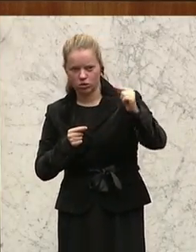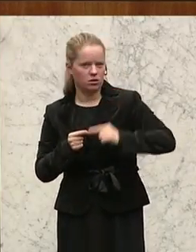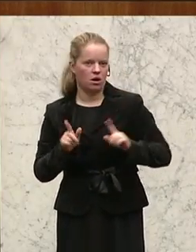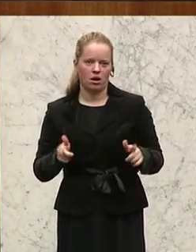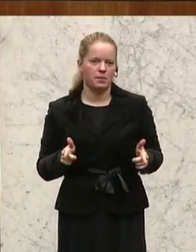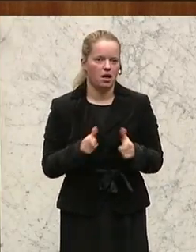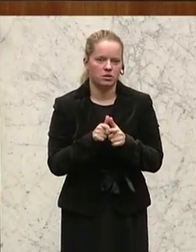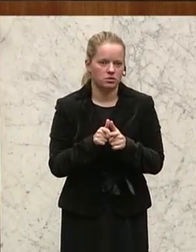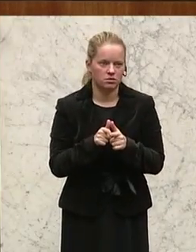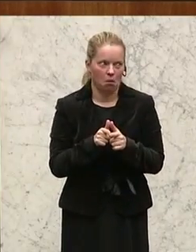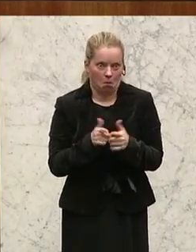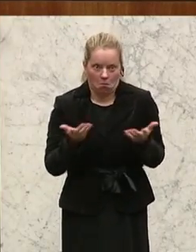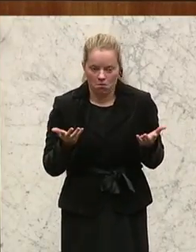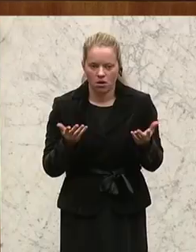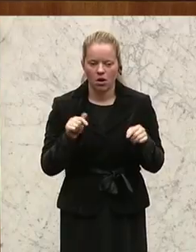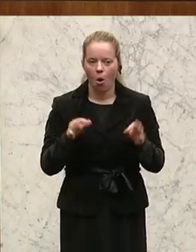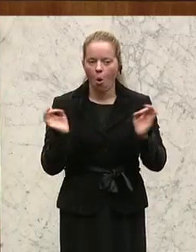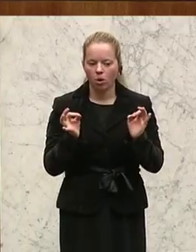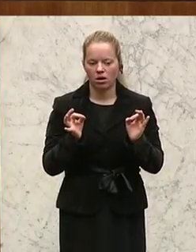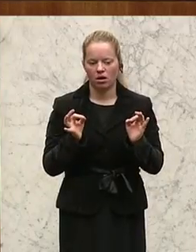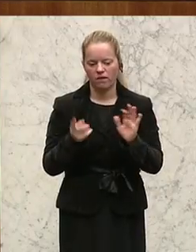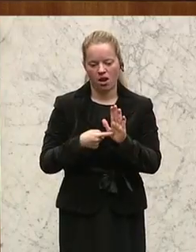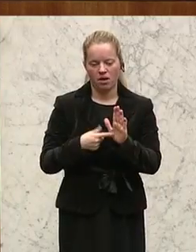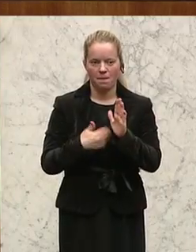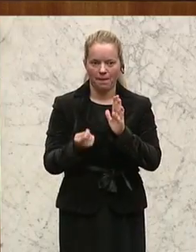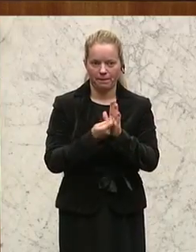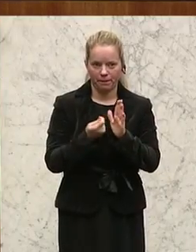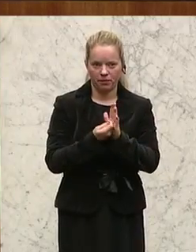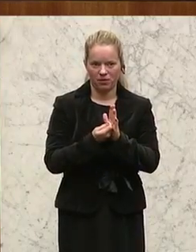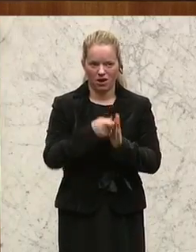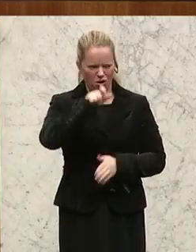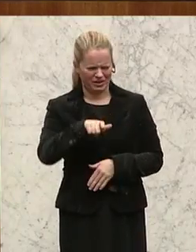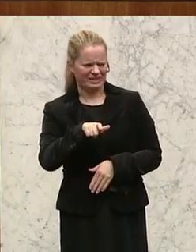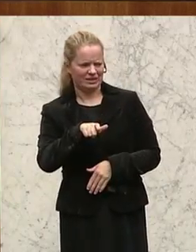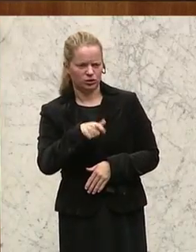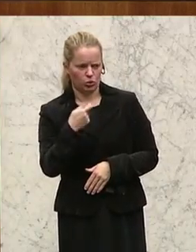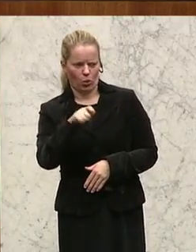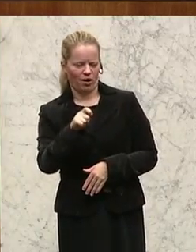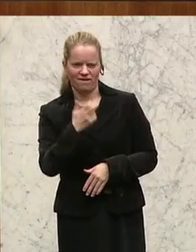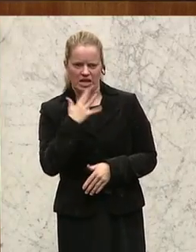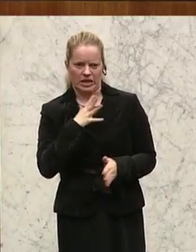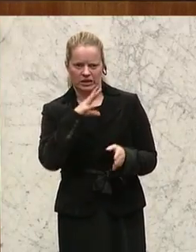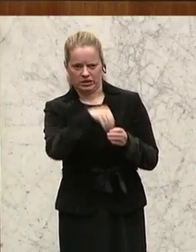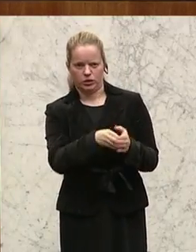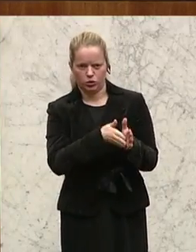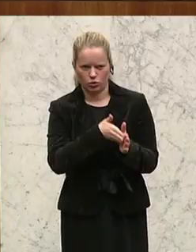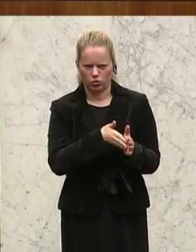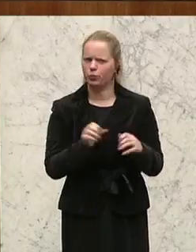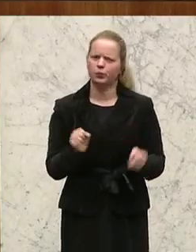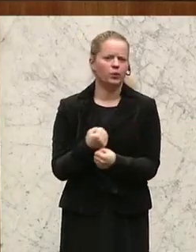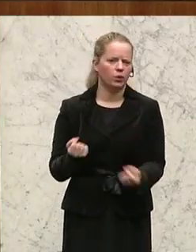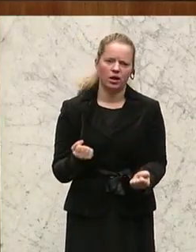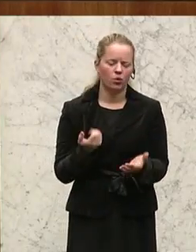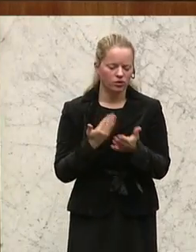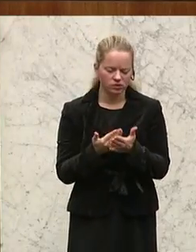wir müssen mit den Preisen so hinaufgehen, dass viel weniger Menschen Zug fahren. Das kann es nicht sein. Und da verlange ich, dass